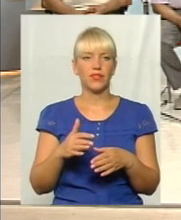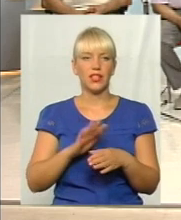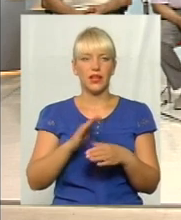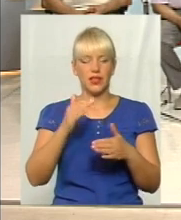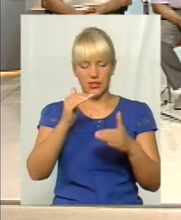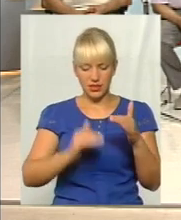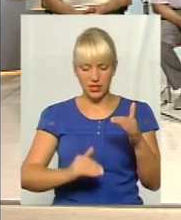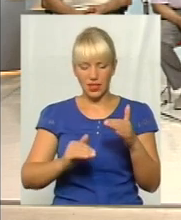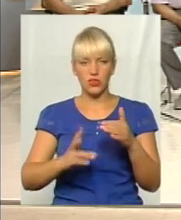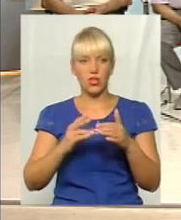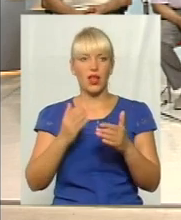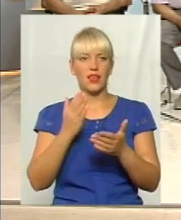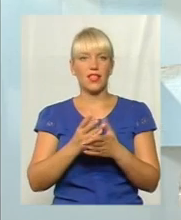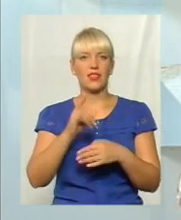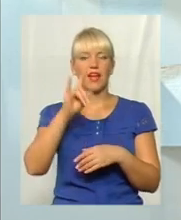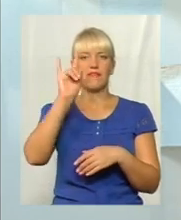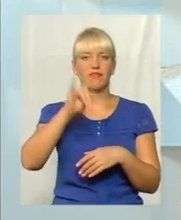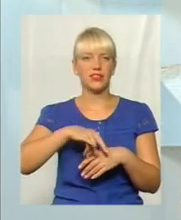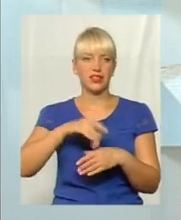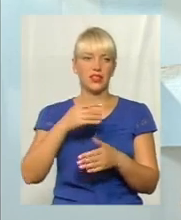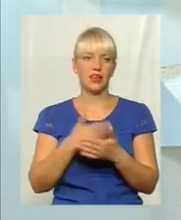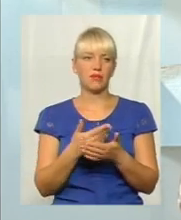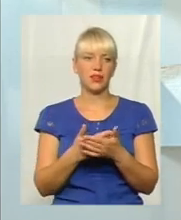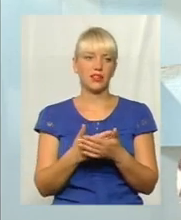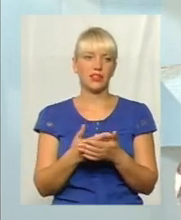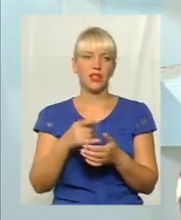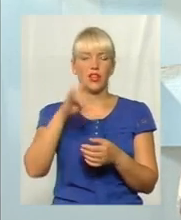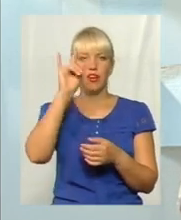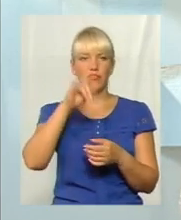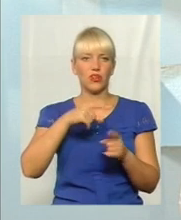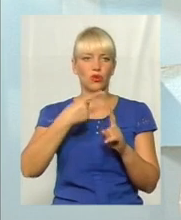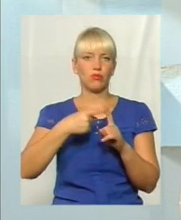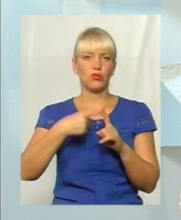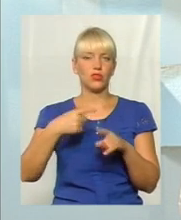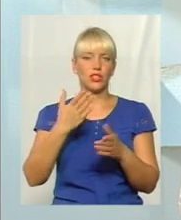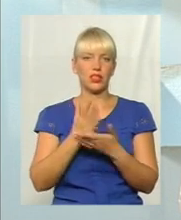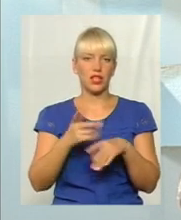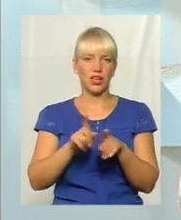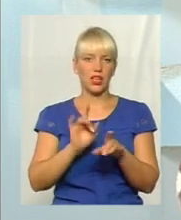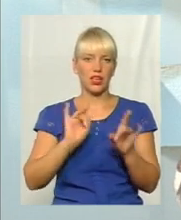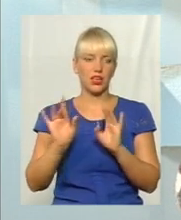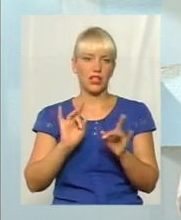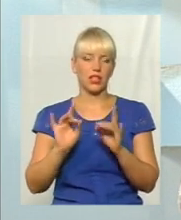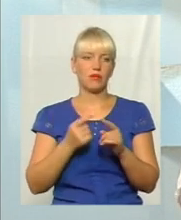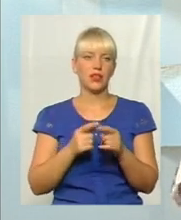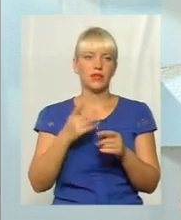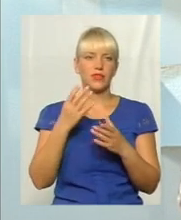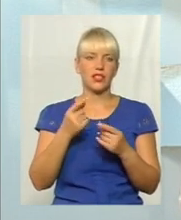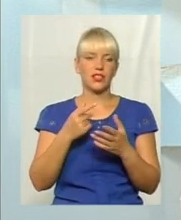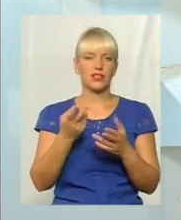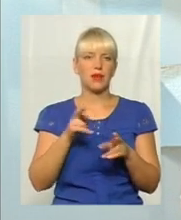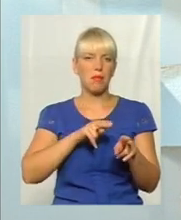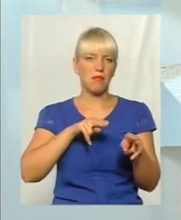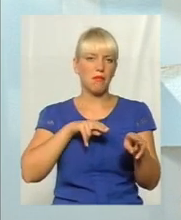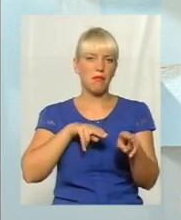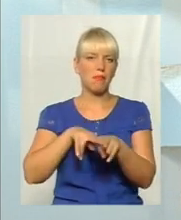а вони йдуть на вікна, от там, наприклад, вікно плюс, є така реклама, потім ще якийсь паркет